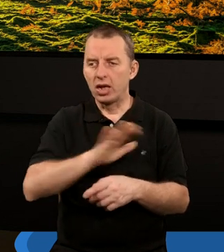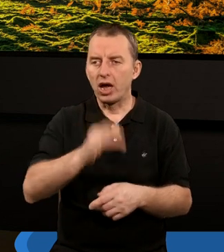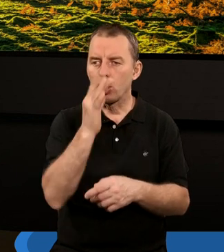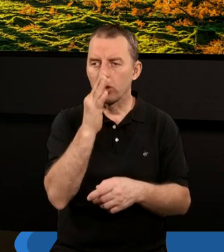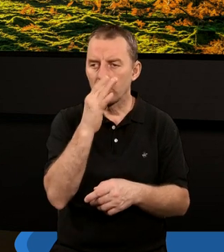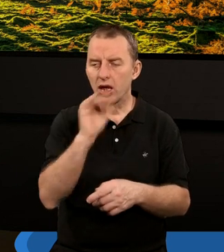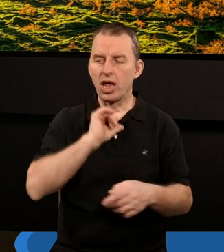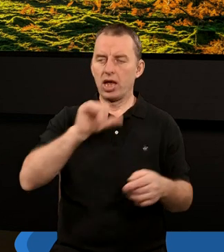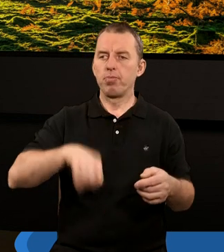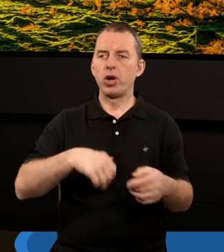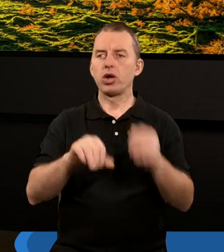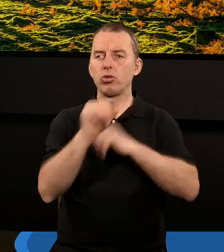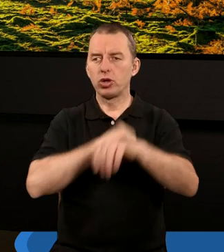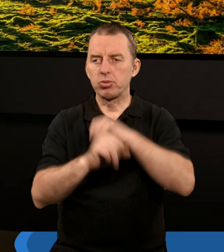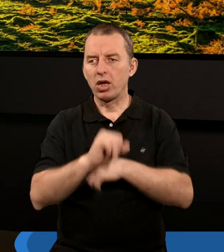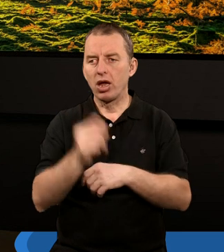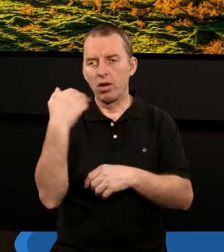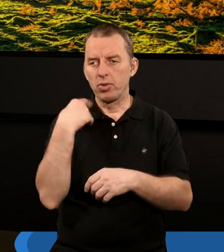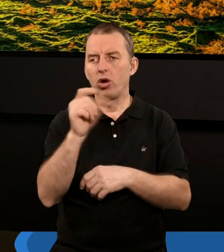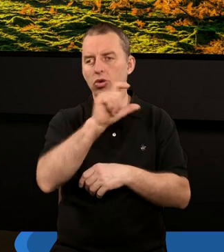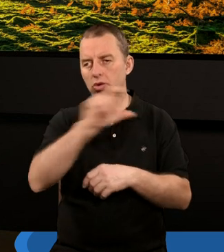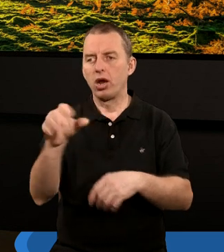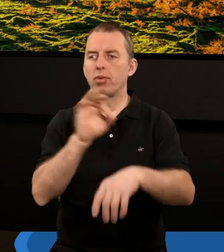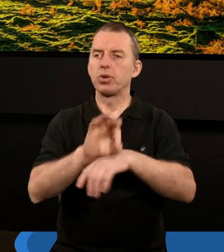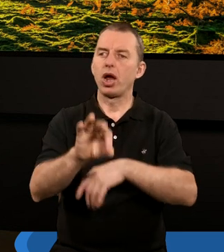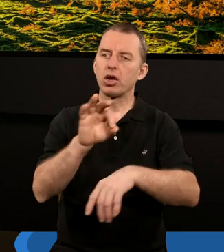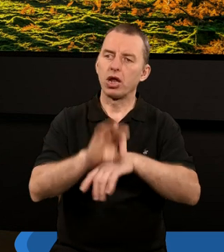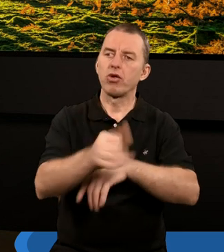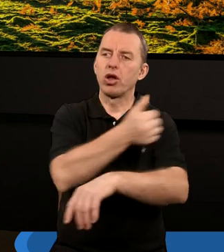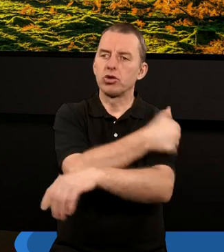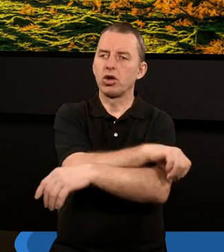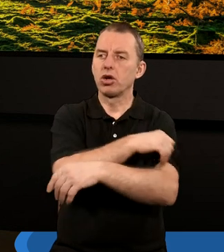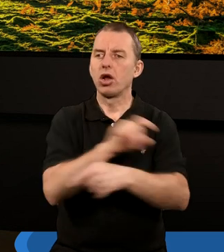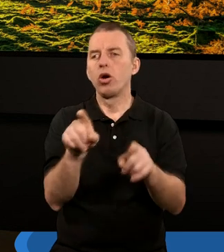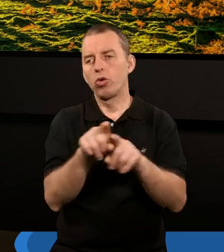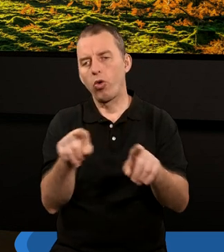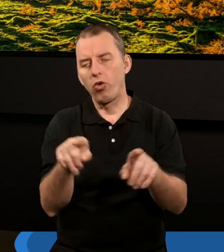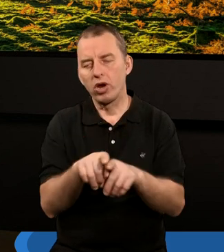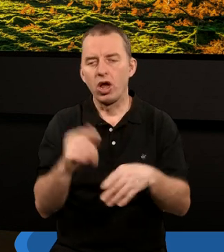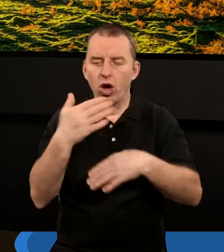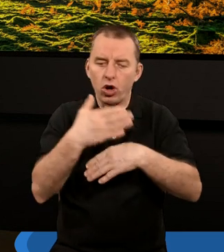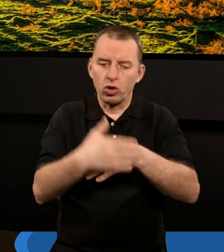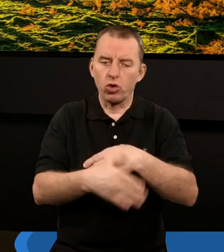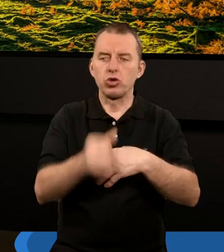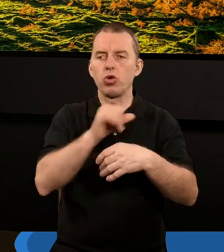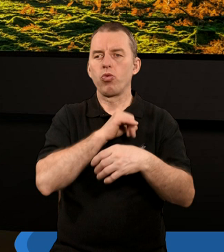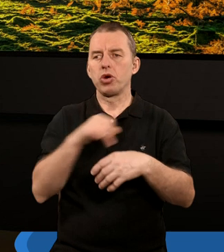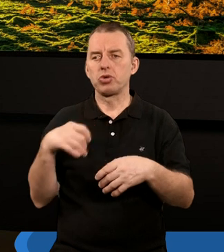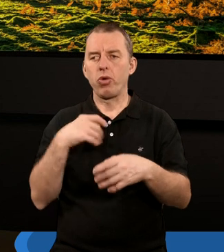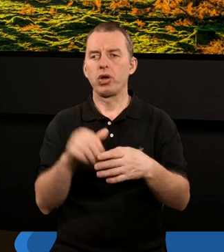żydowski, czy Imperium Rzymskie. Wiemy, że był czas, gdy prześladowali chrześcijan, był czas również, że skończyło się ich